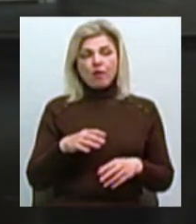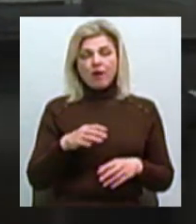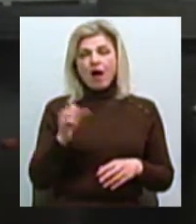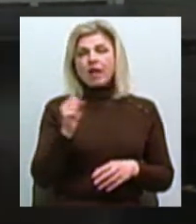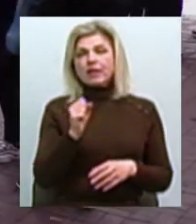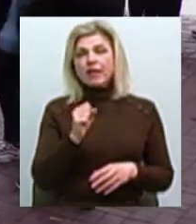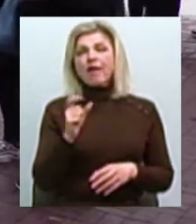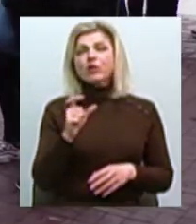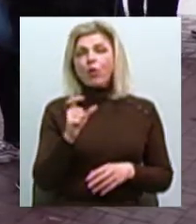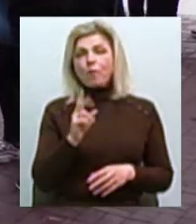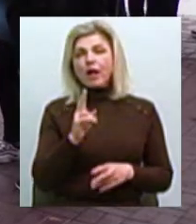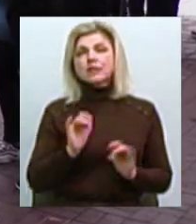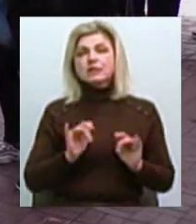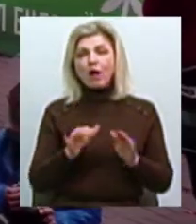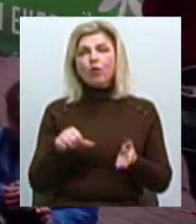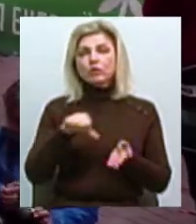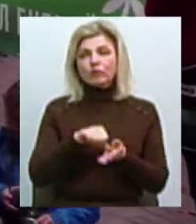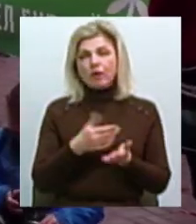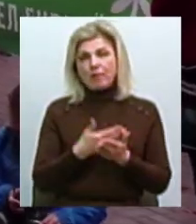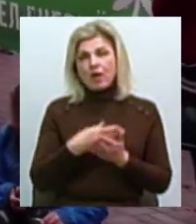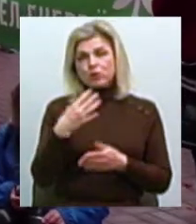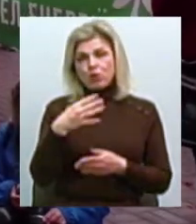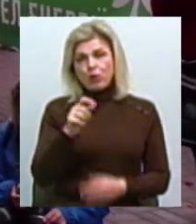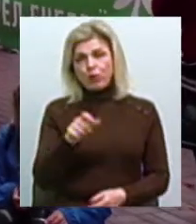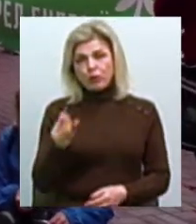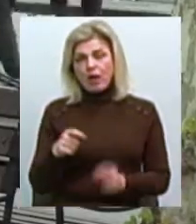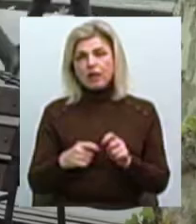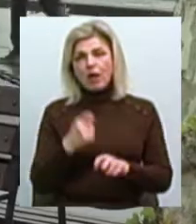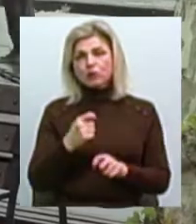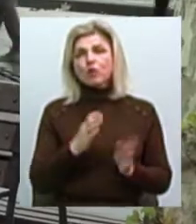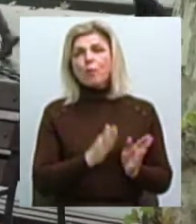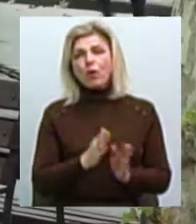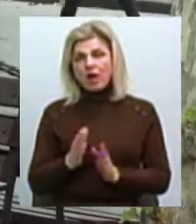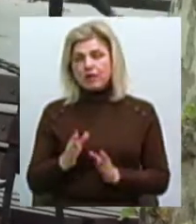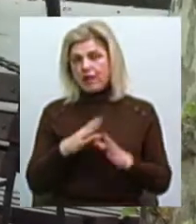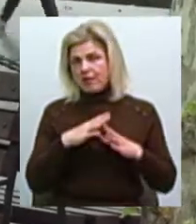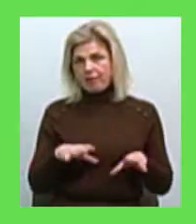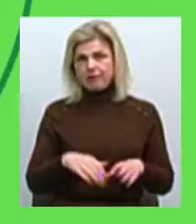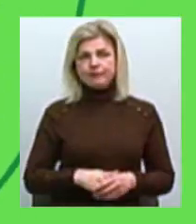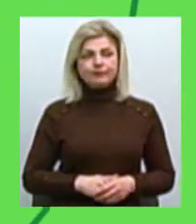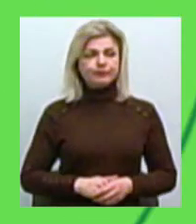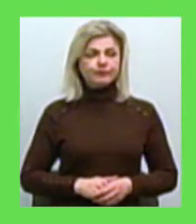Євдокимова, до заходу долучилось близько 40 людей. Порушень громадського порядку не було.